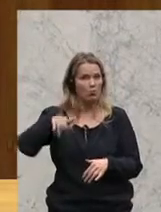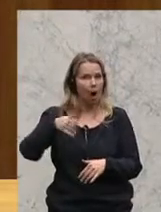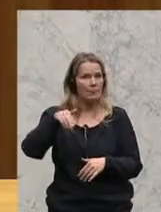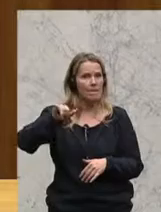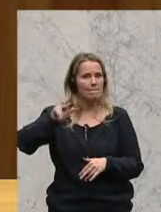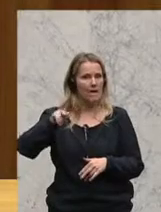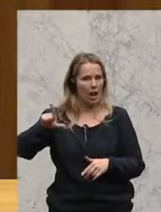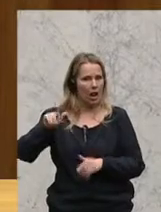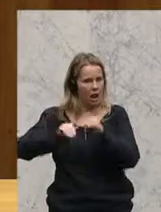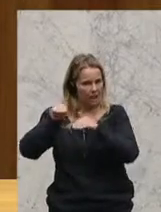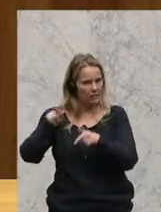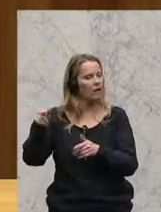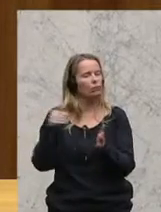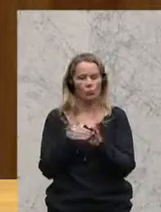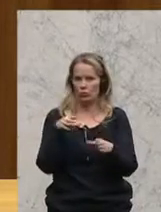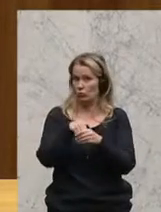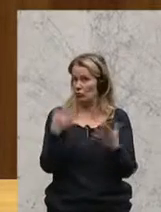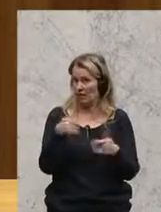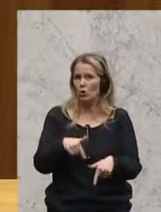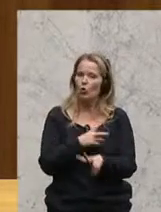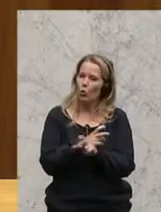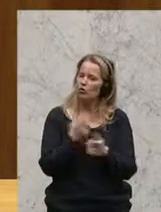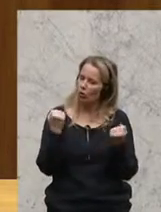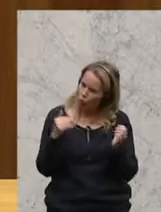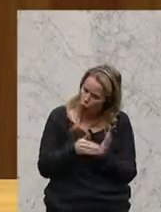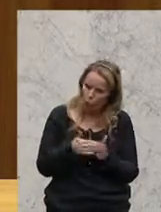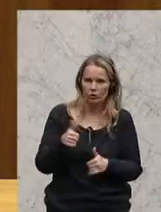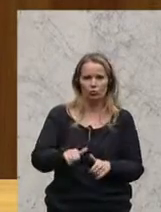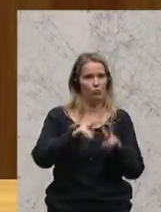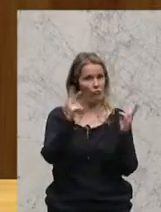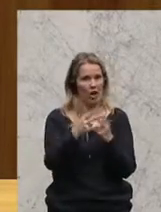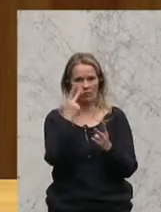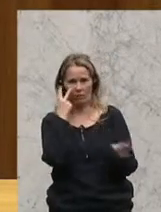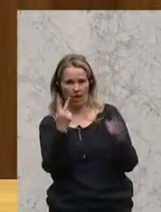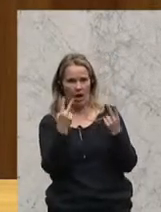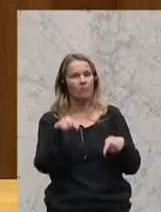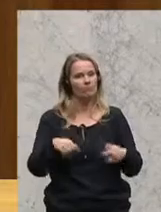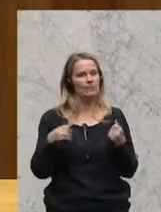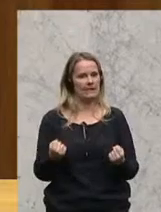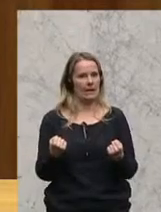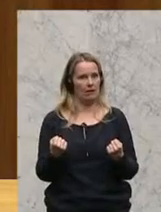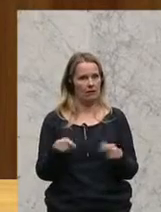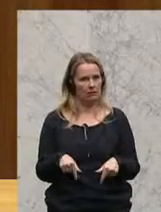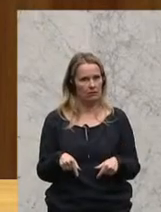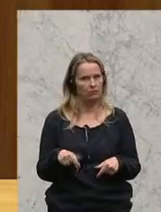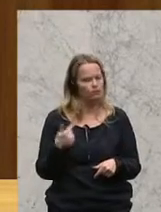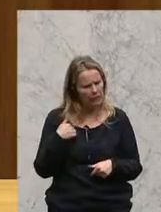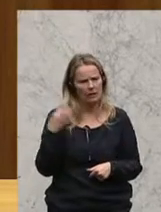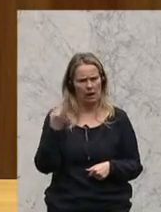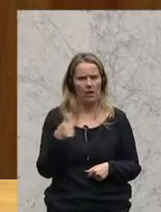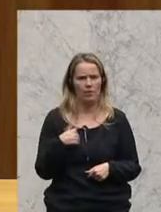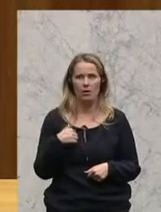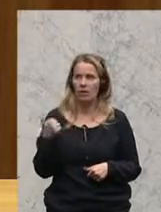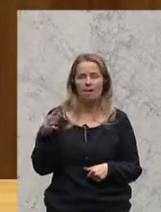-Leitner, gehört Österreich nach wie vor zu den sichersten Ländern der Welt. Und ich glaube und ich bin mir sicher, dass